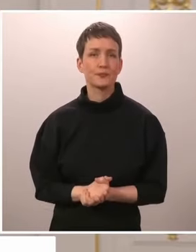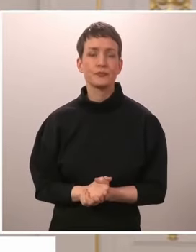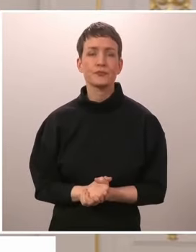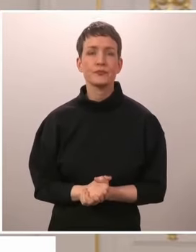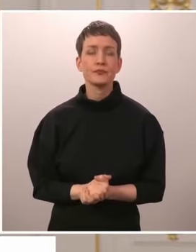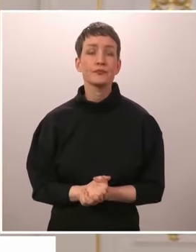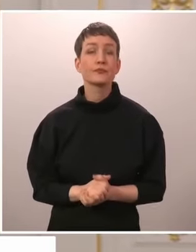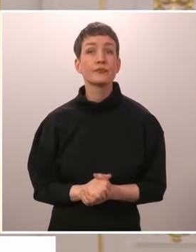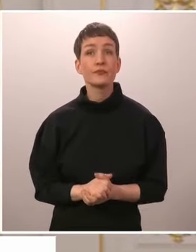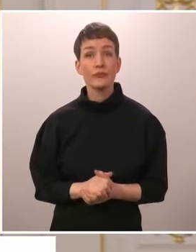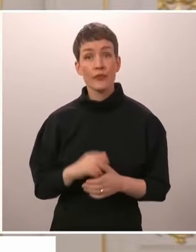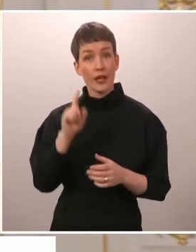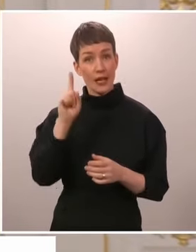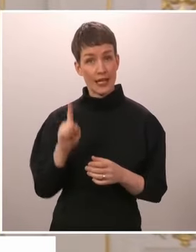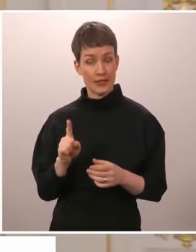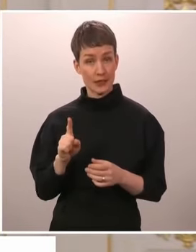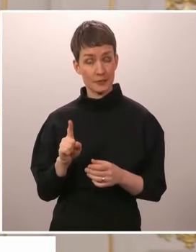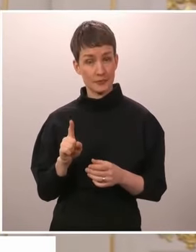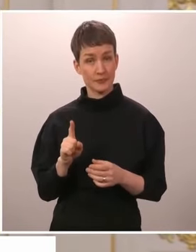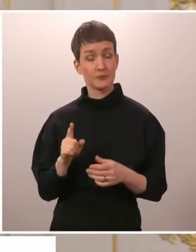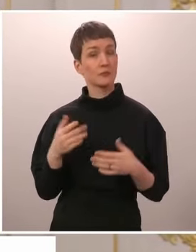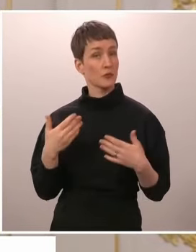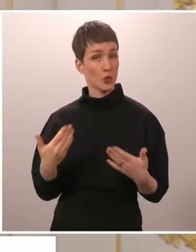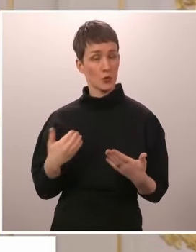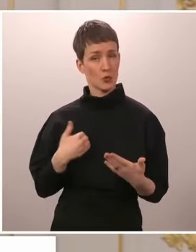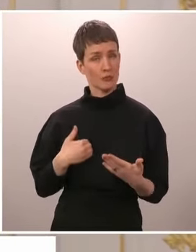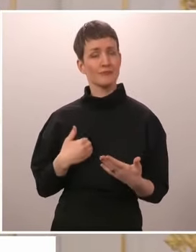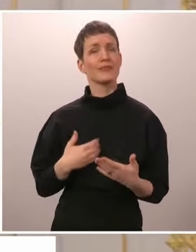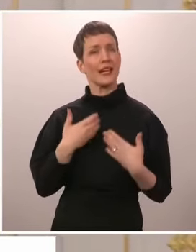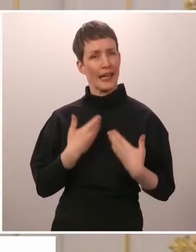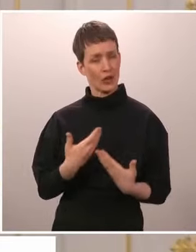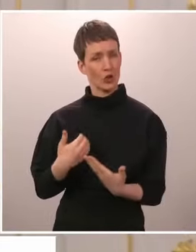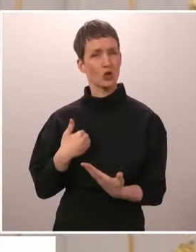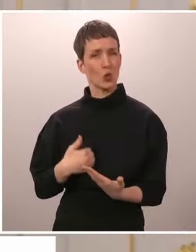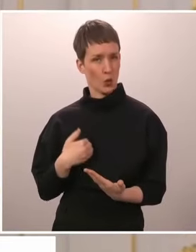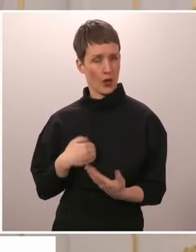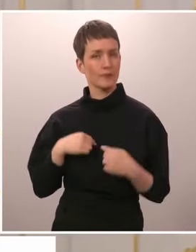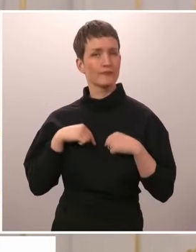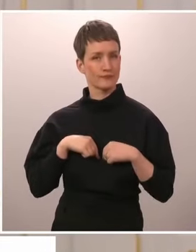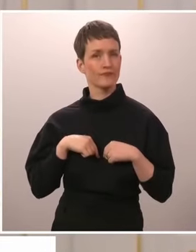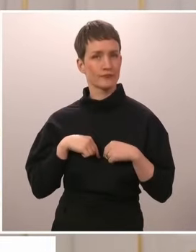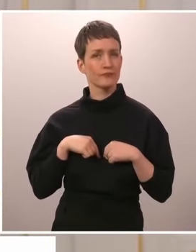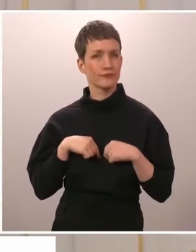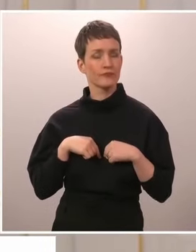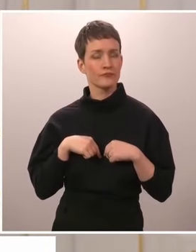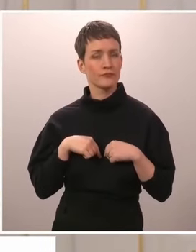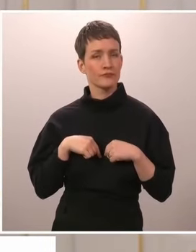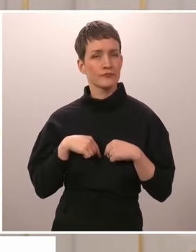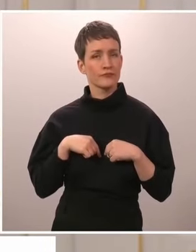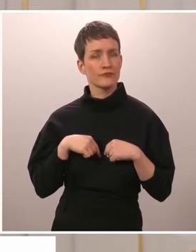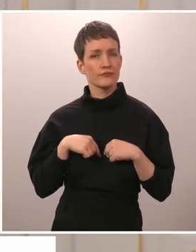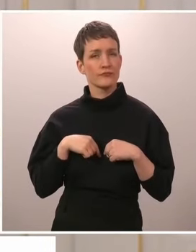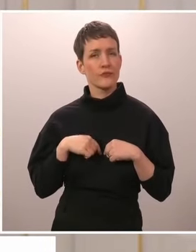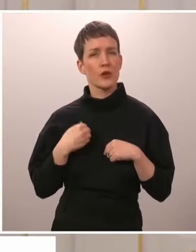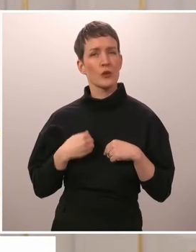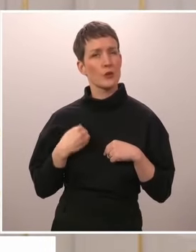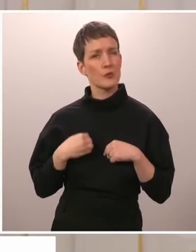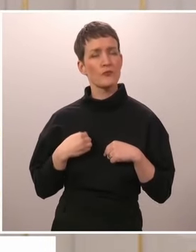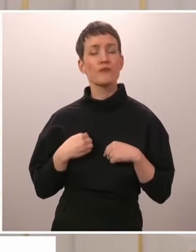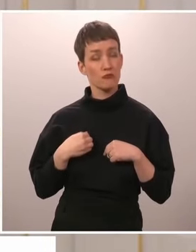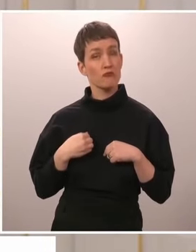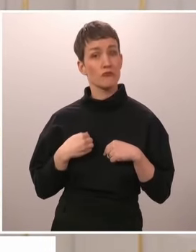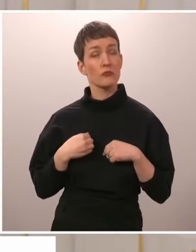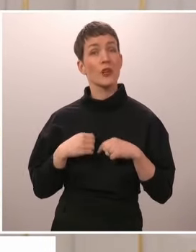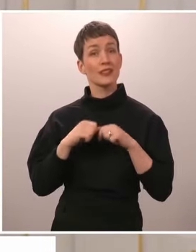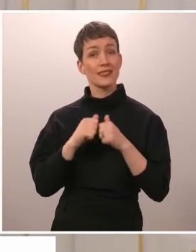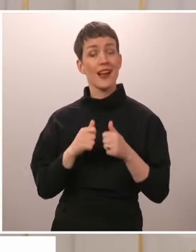Eli ensimmäiseksi tietysti päällimmäisenä on kiitollisuuden tunne, ja tunne siitä, että on saanut olla